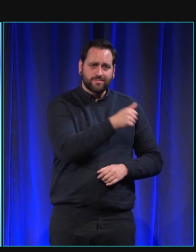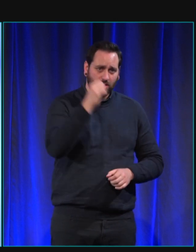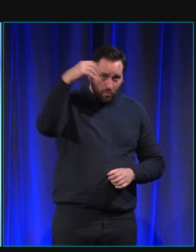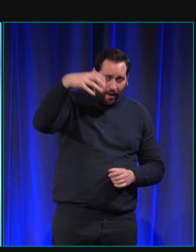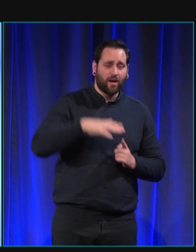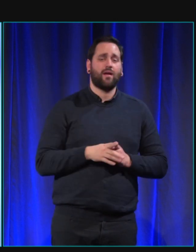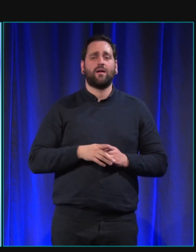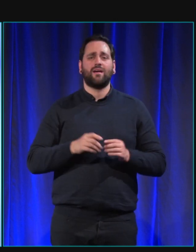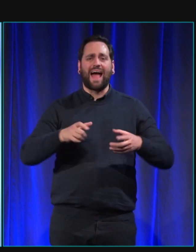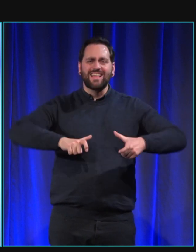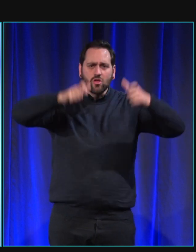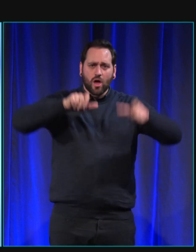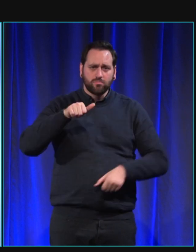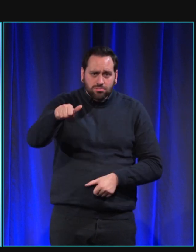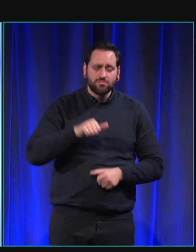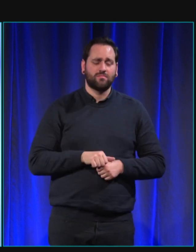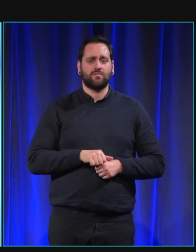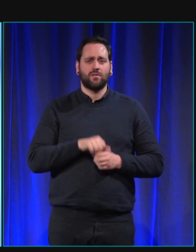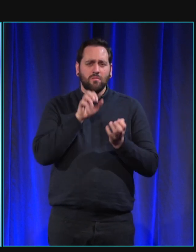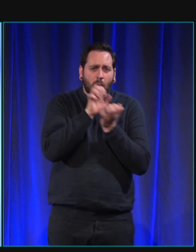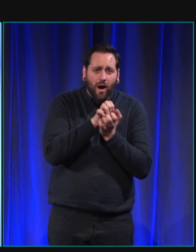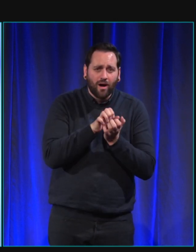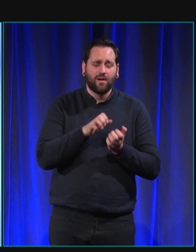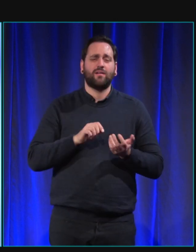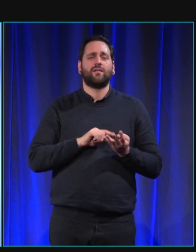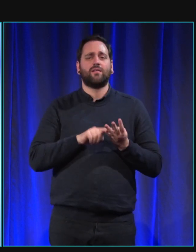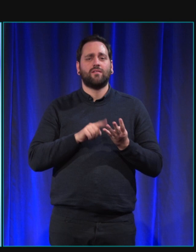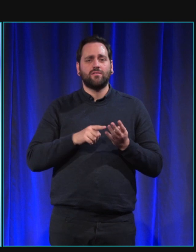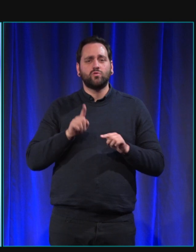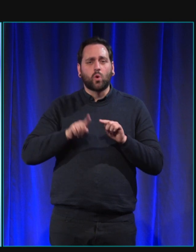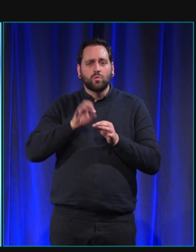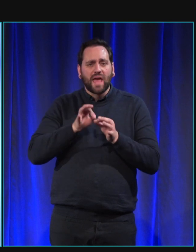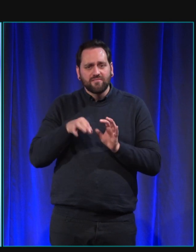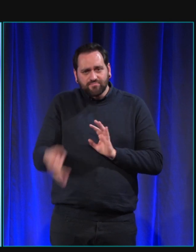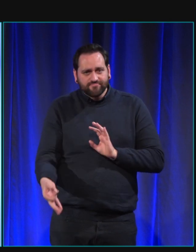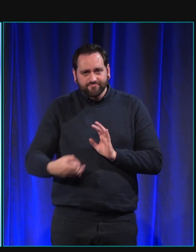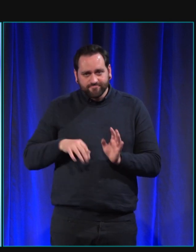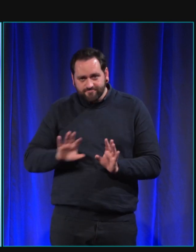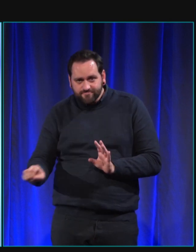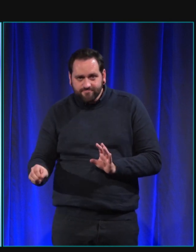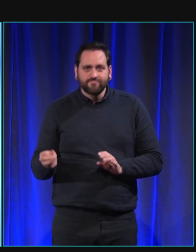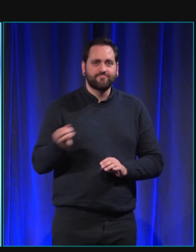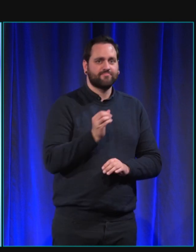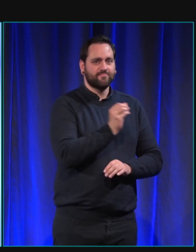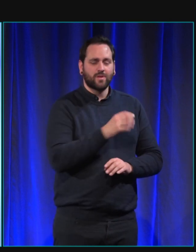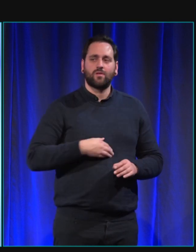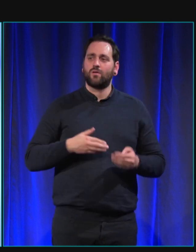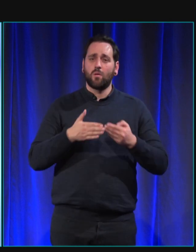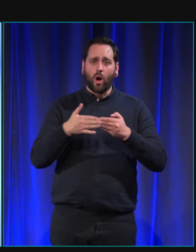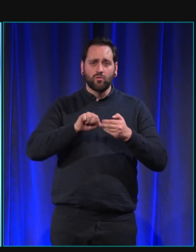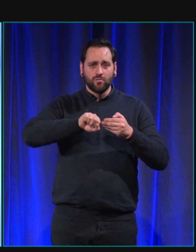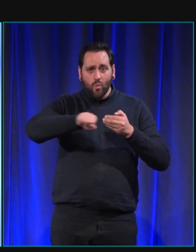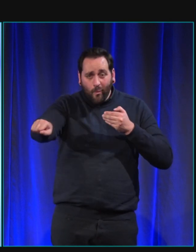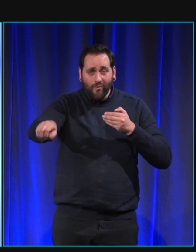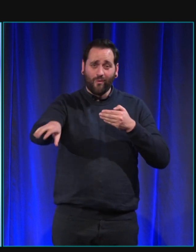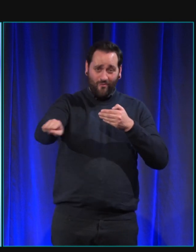commande elle ramasse une pièce elle ramasse tous les objets qui tombent elle ouvre une porte elle ferme une porte des choses